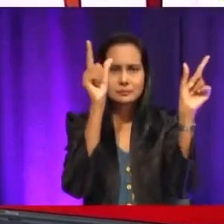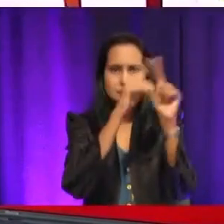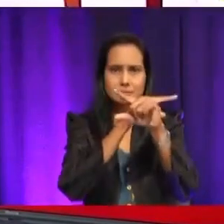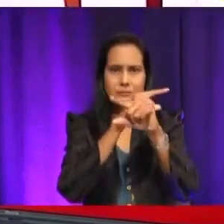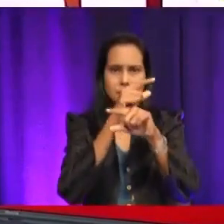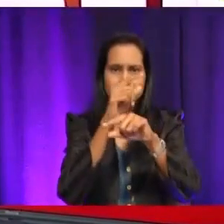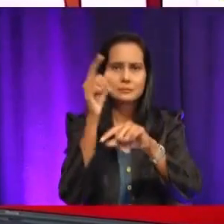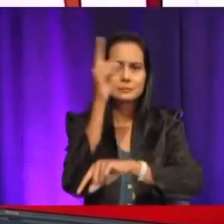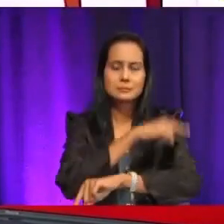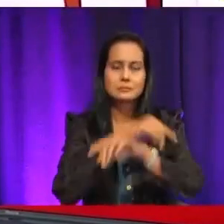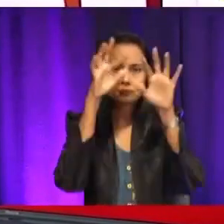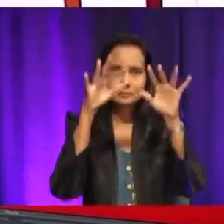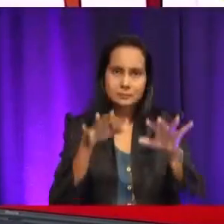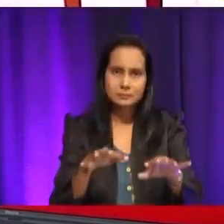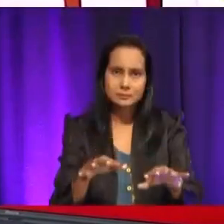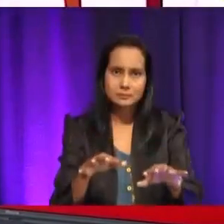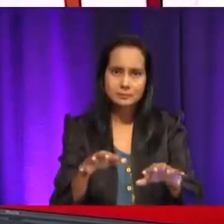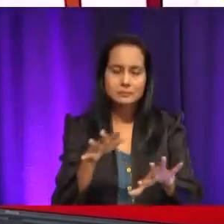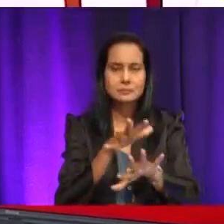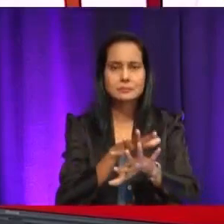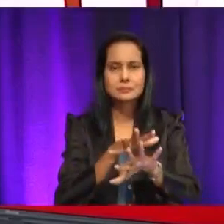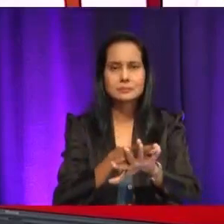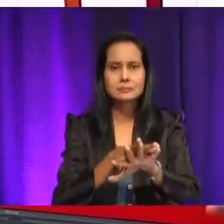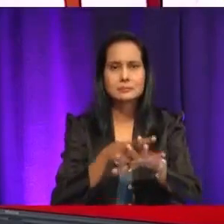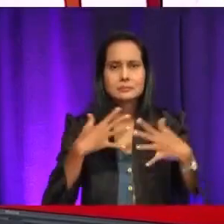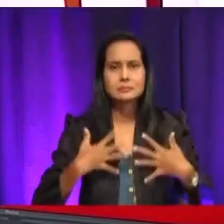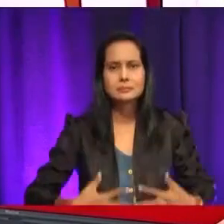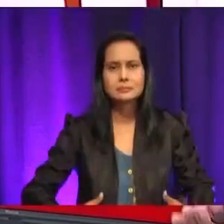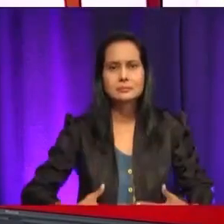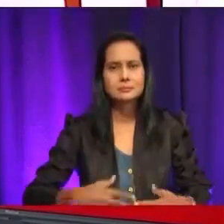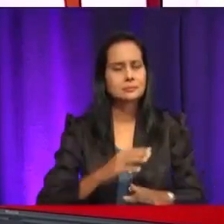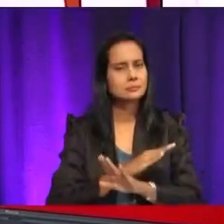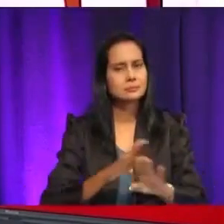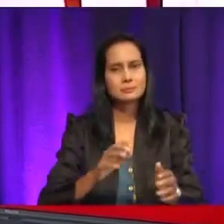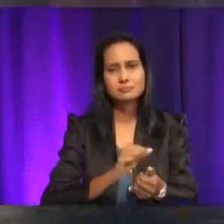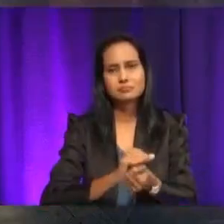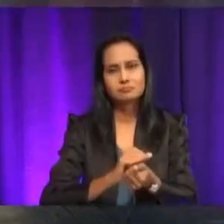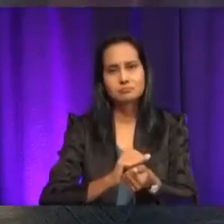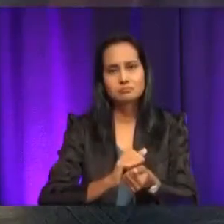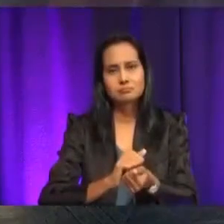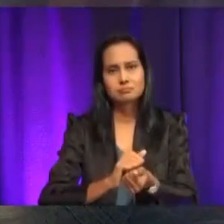hari nak hujan, banyak pakaian tidak dicuci.